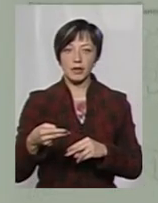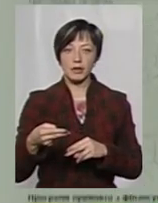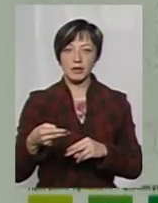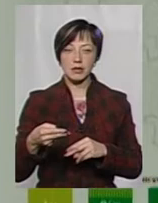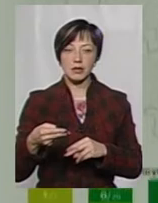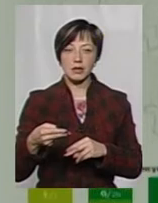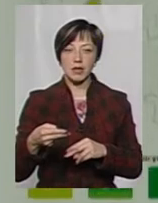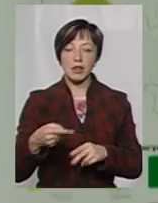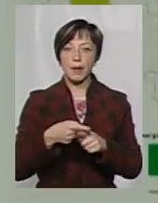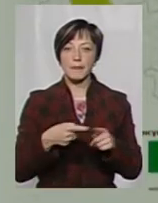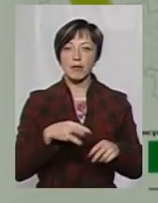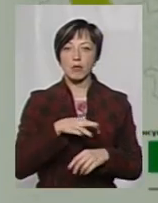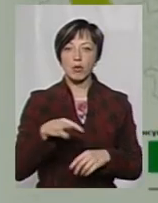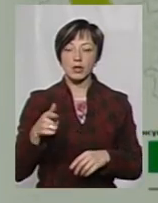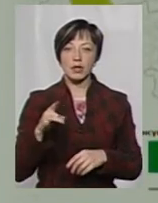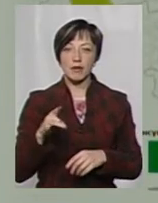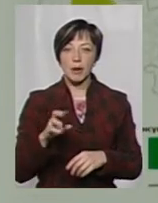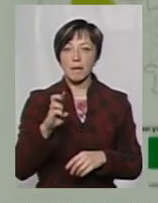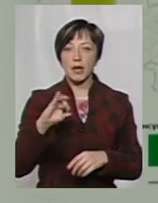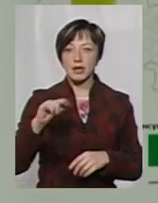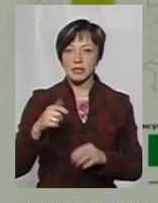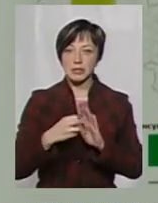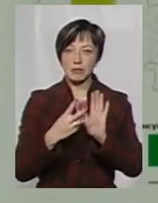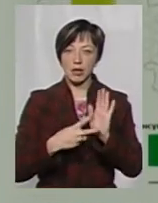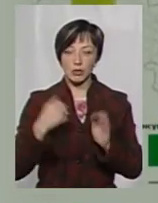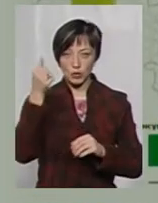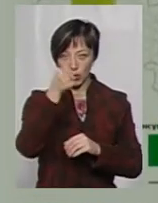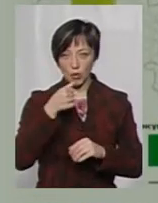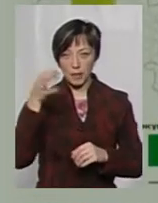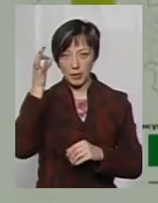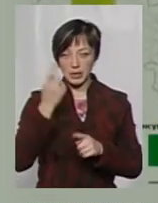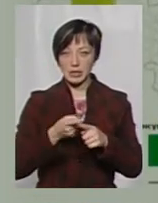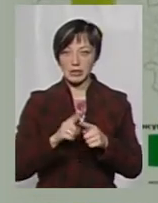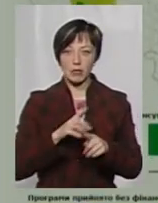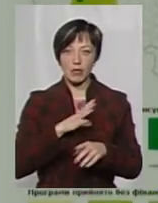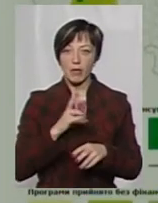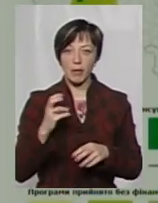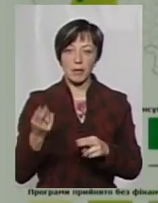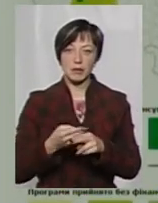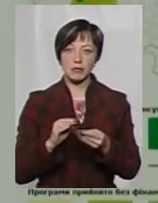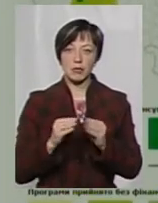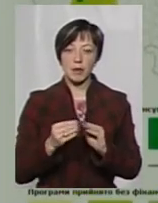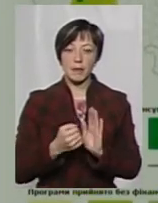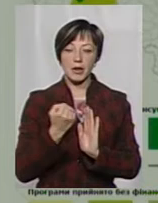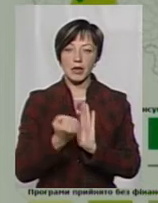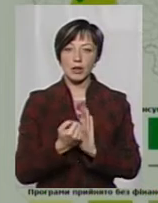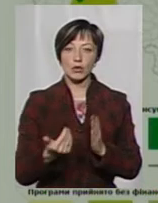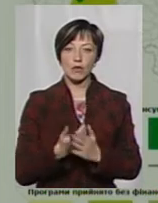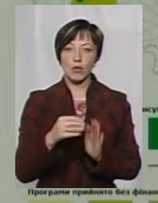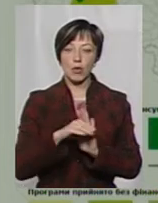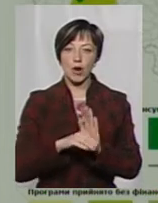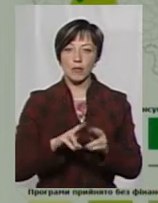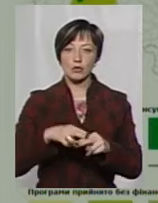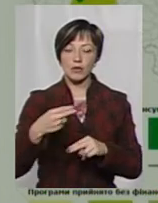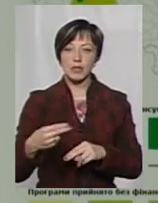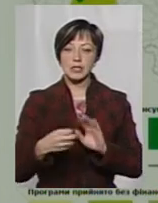на півмільйона гривень. У березні 2017-го року, пам'ятаю, це було не без проблем, прийняли нову програму відшкодування